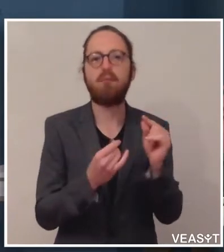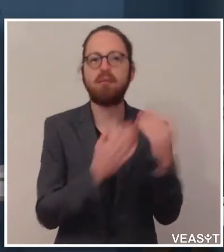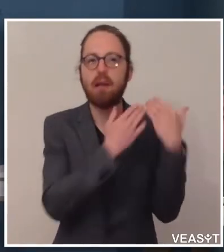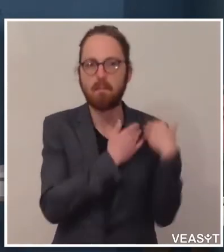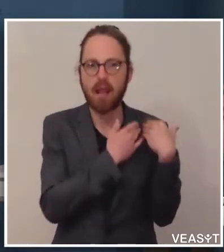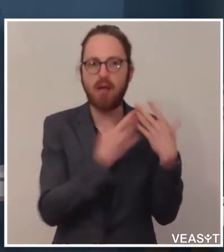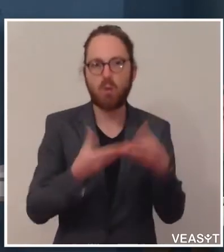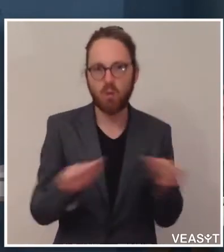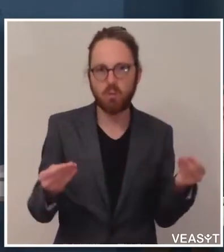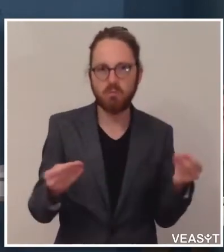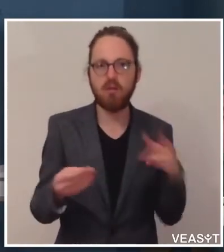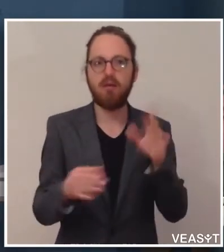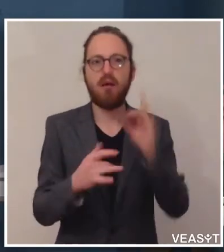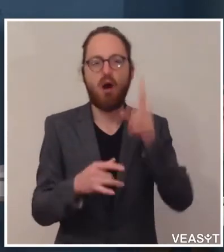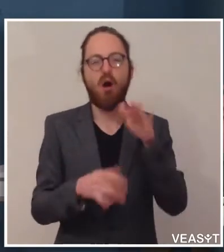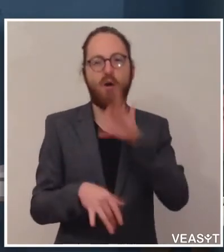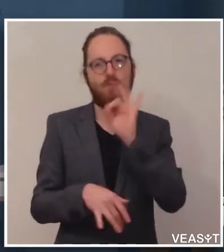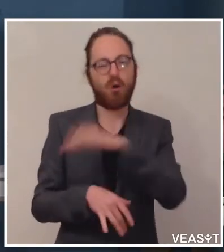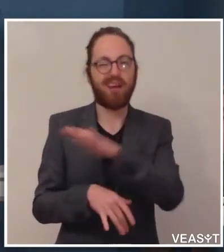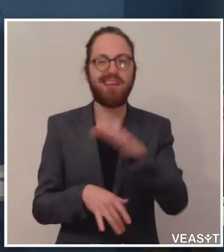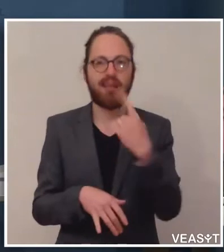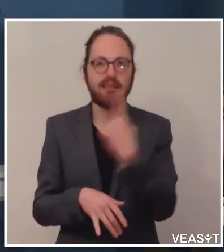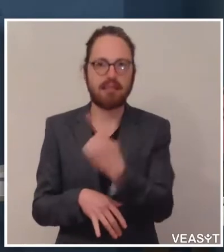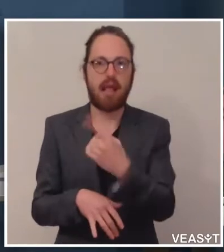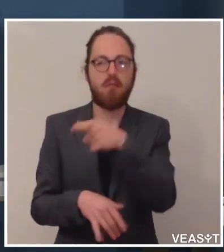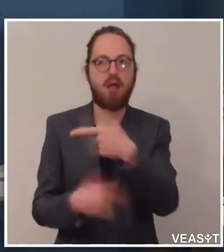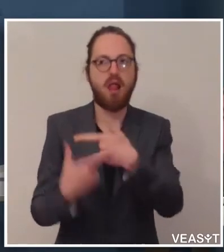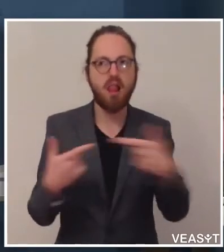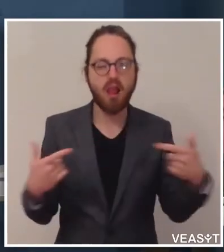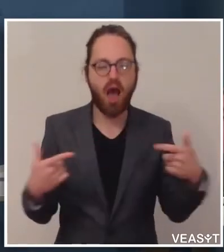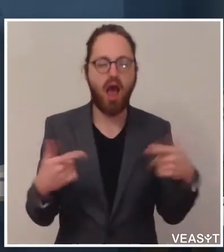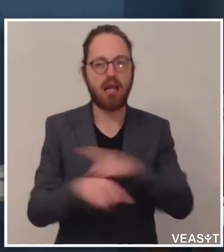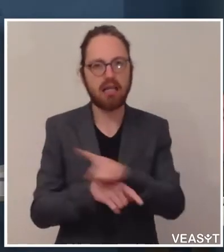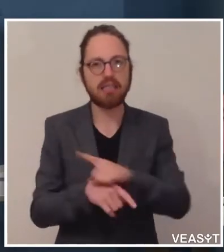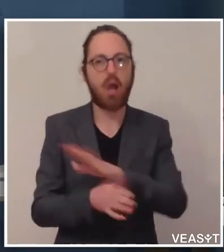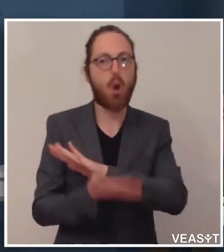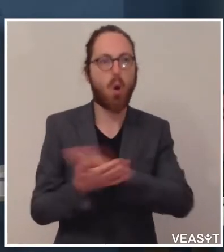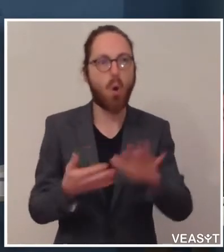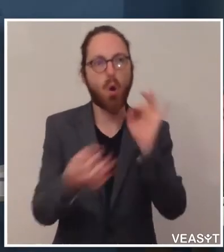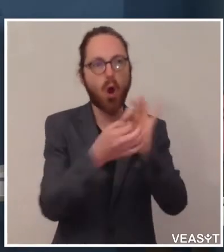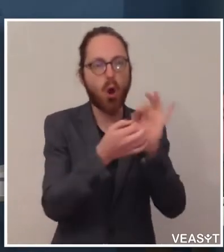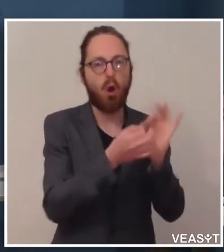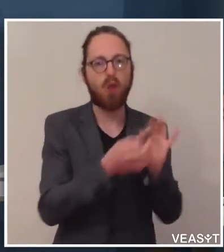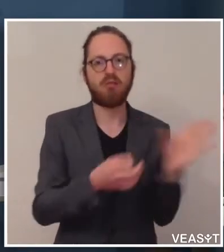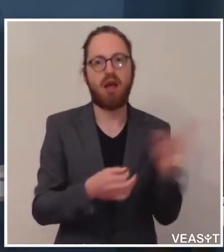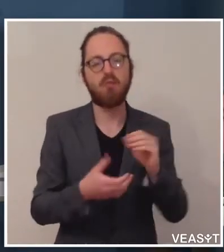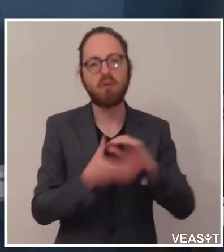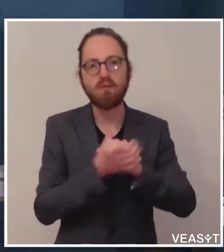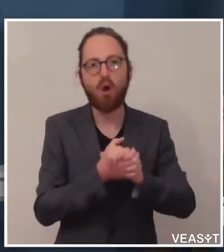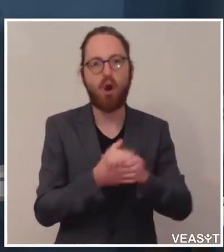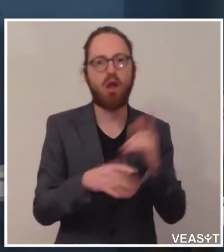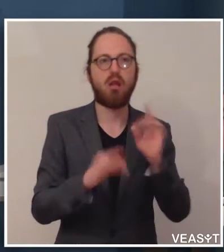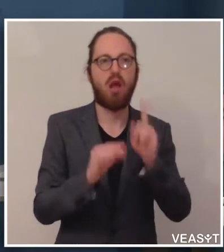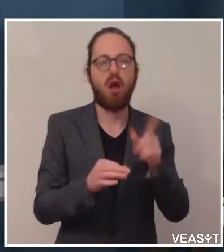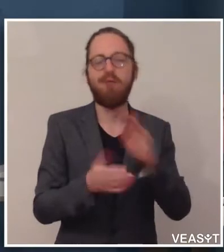dieser langen Phase auch der Abstinenz im Kontakt mit ihren Freunden einfach auch wieder in der